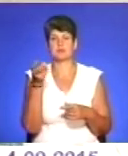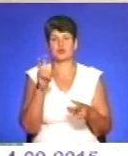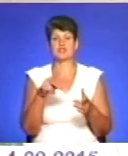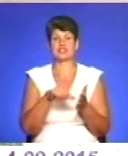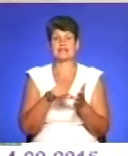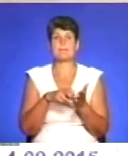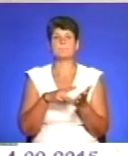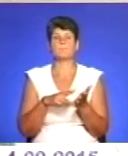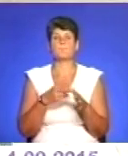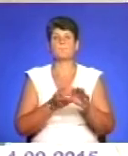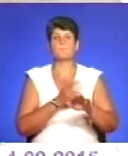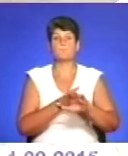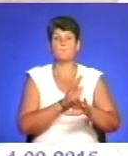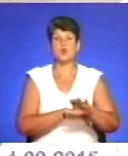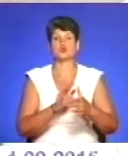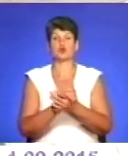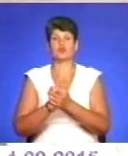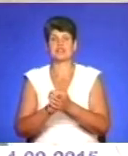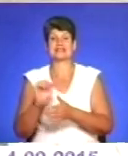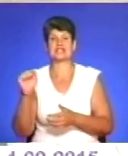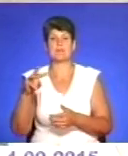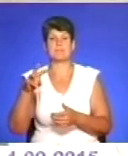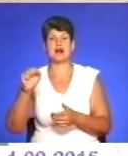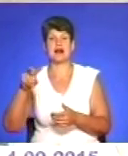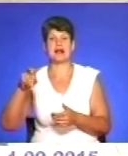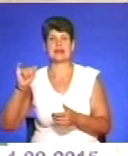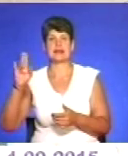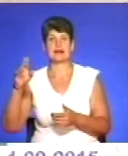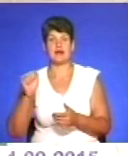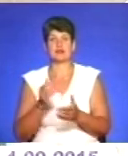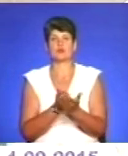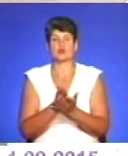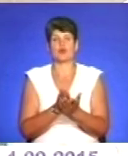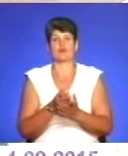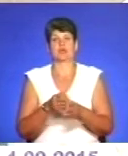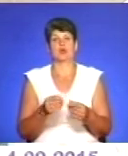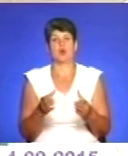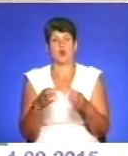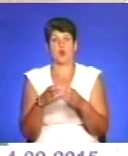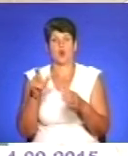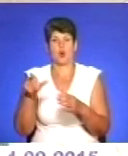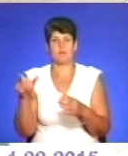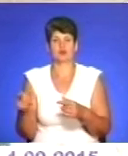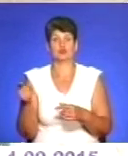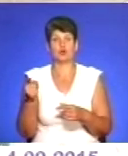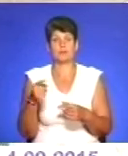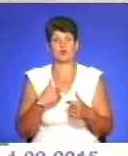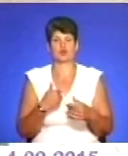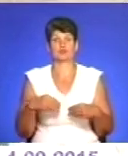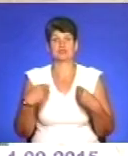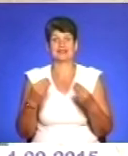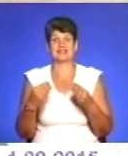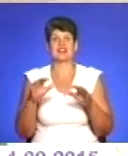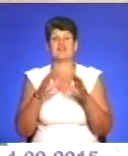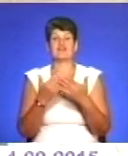польського товариства, і ми запросили Анджія Маліка, який вслуговує відповідну громаду в Тернополі. Тобто ми нам хочемо надати цій виставці міжнародного